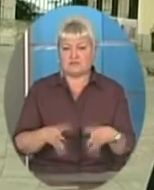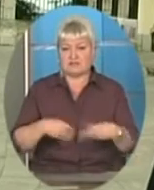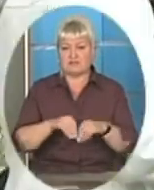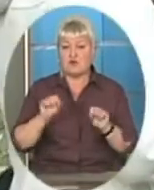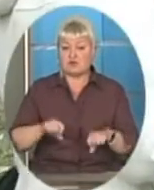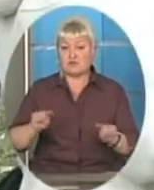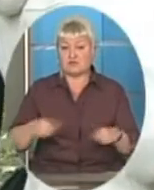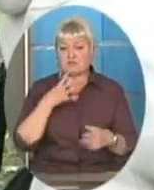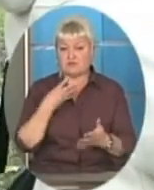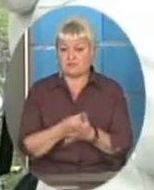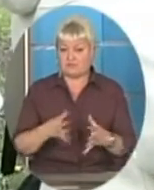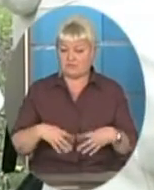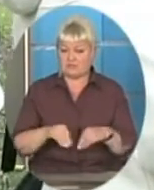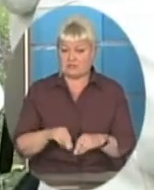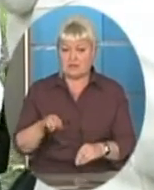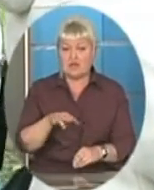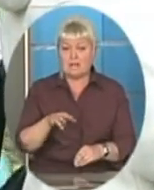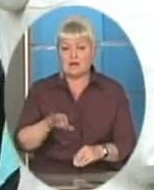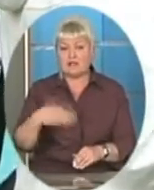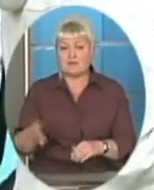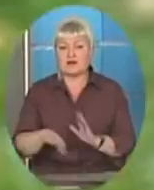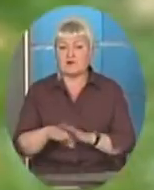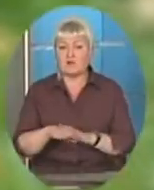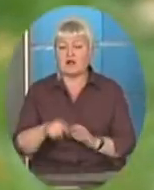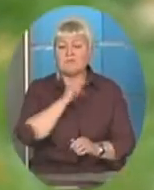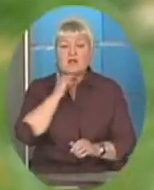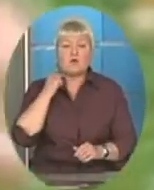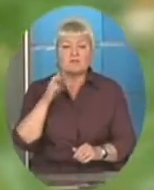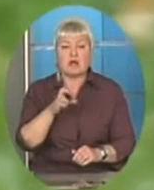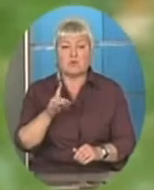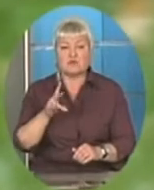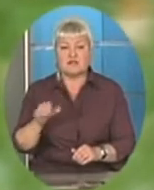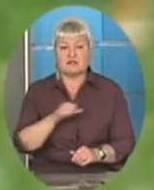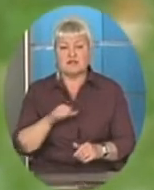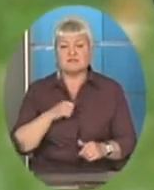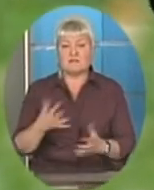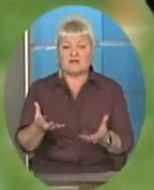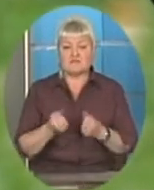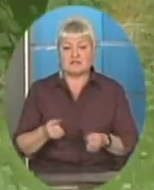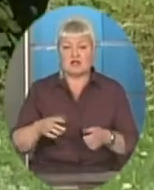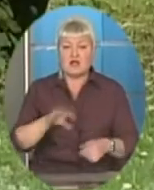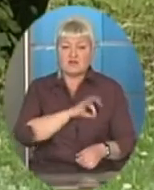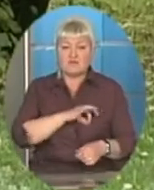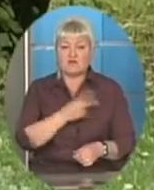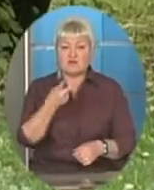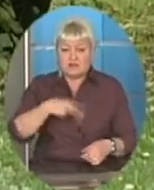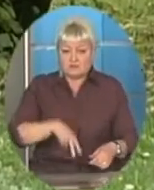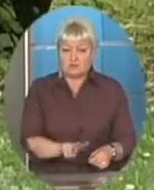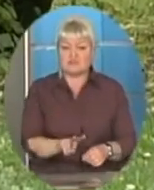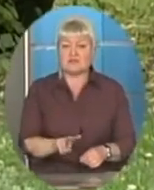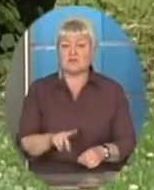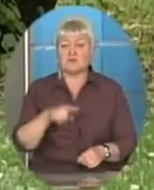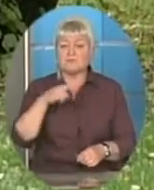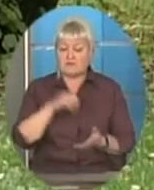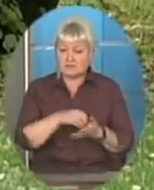свою сім'ю. Марія – права рука, отця Богдана. Вона сама взяла на виховання двох близняток. Гірко зазначає,